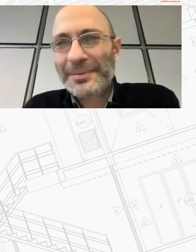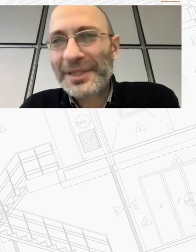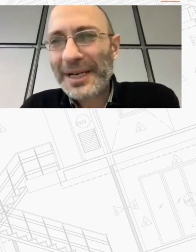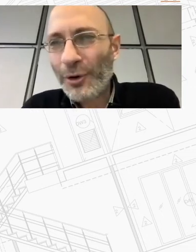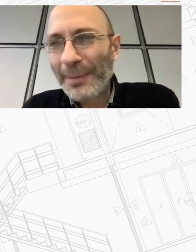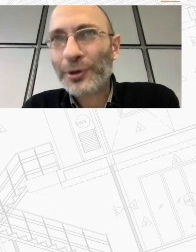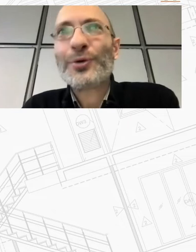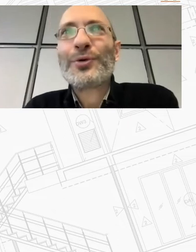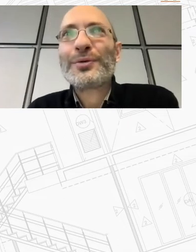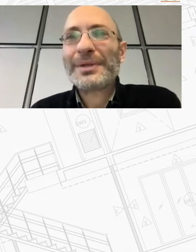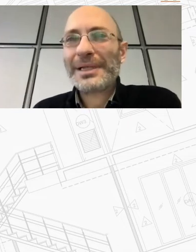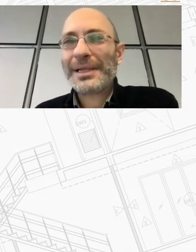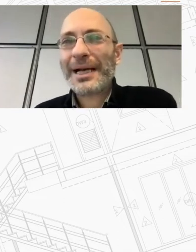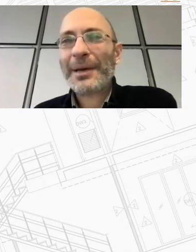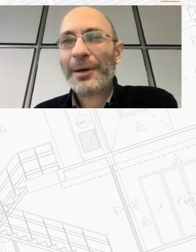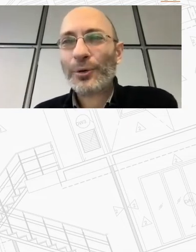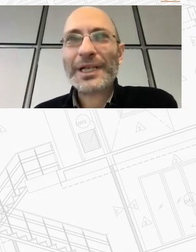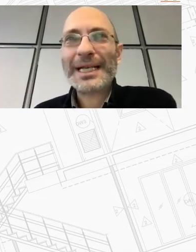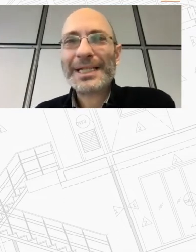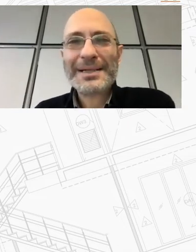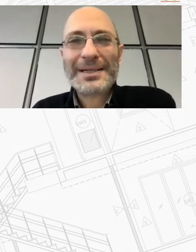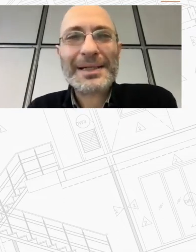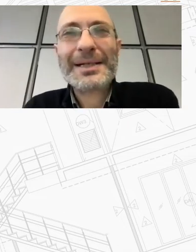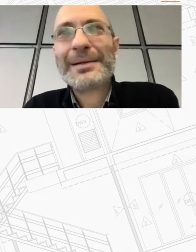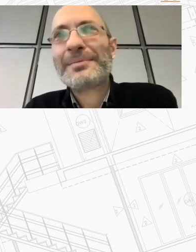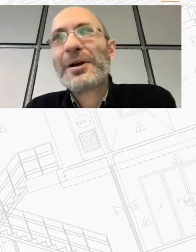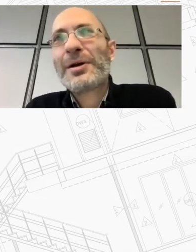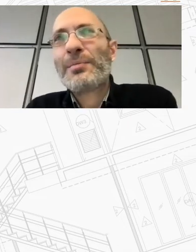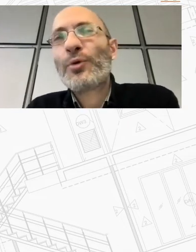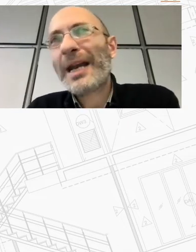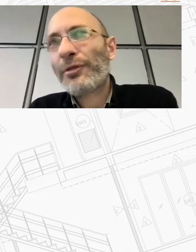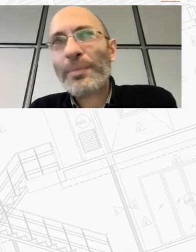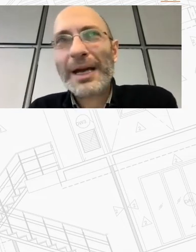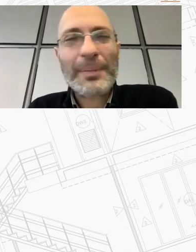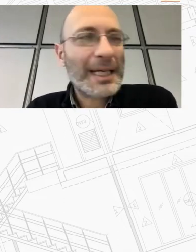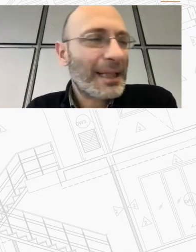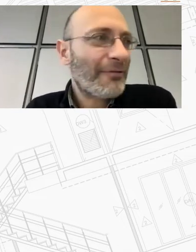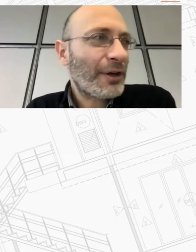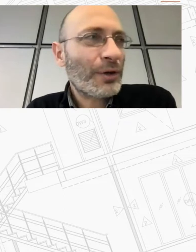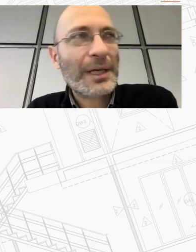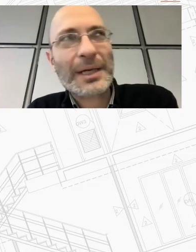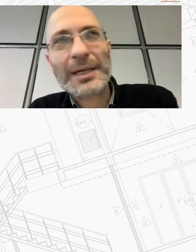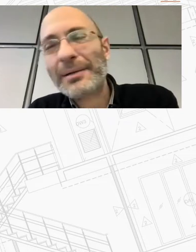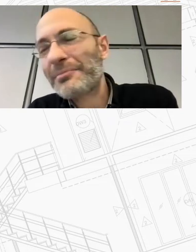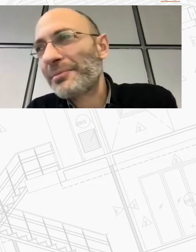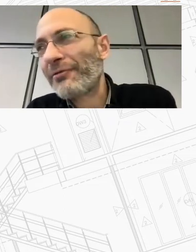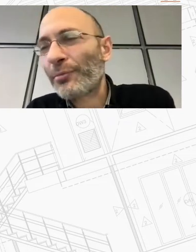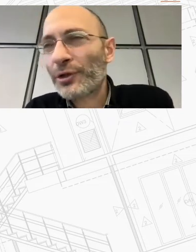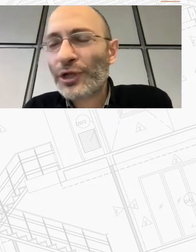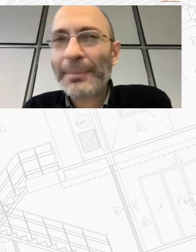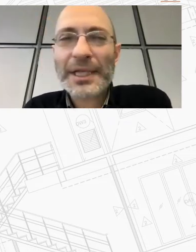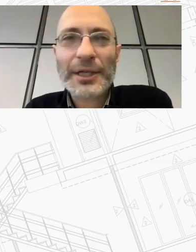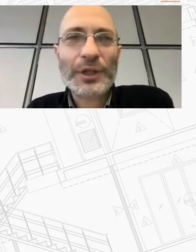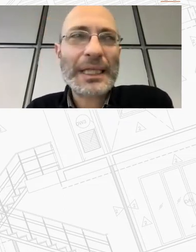Δεν έχω κάποια παρουσίαση Μπορούμε να δούμε αν υπάρχει ενδιαφέρον και να